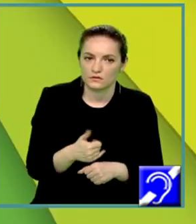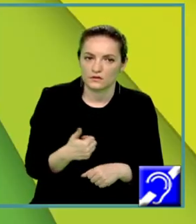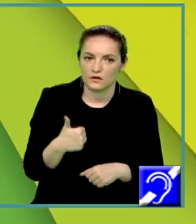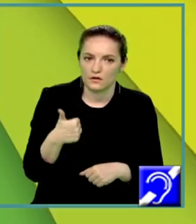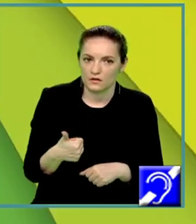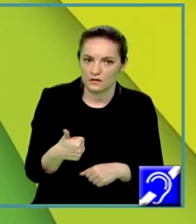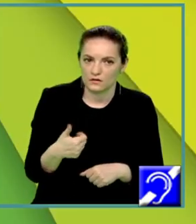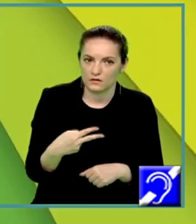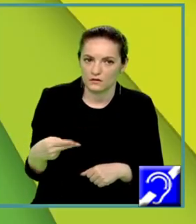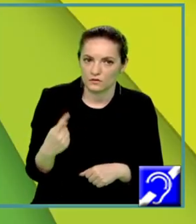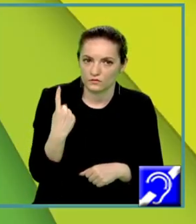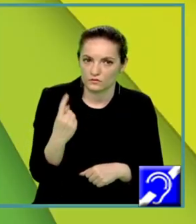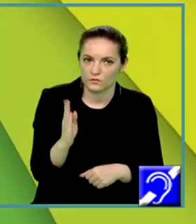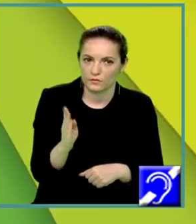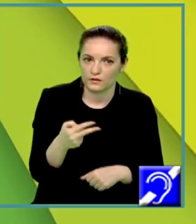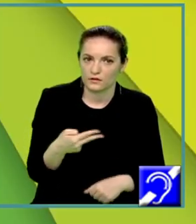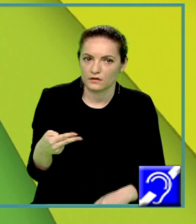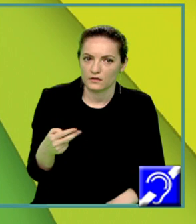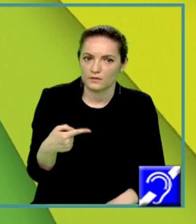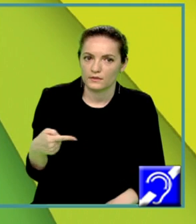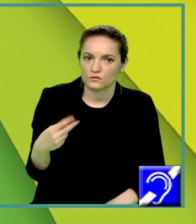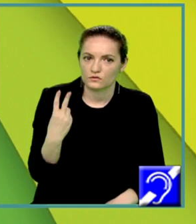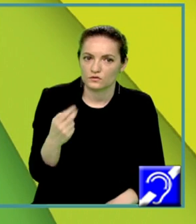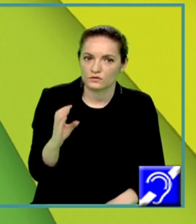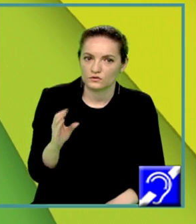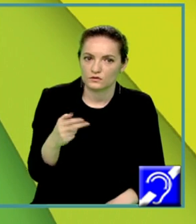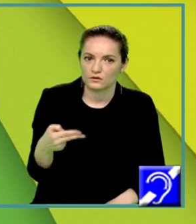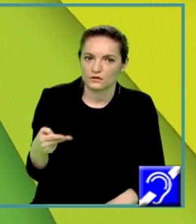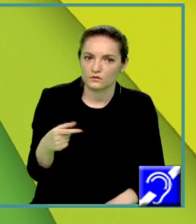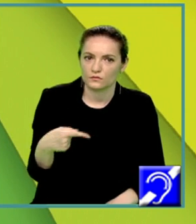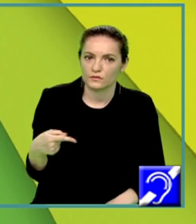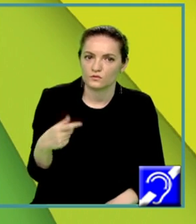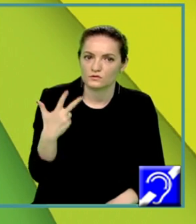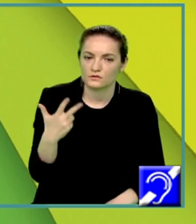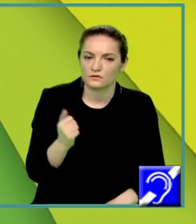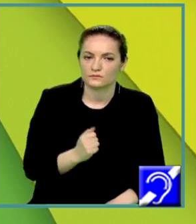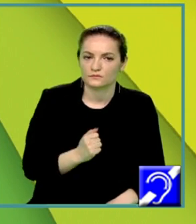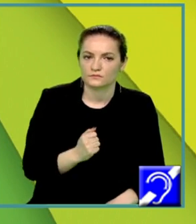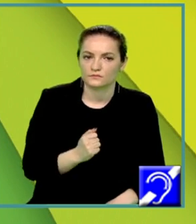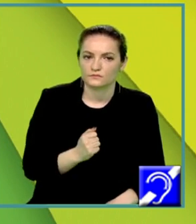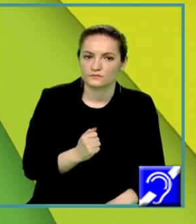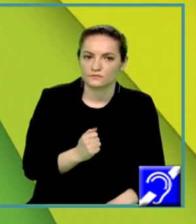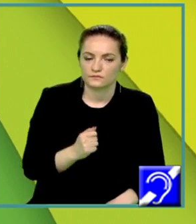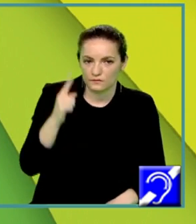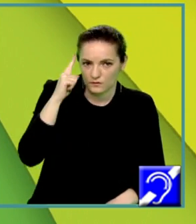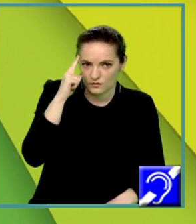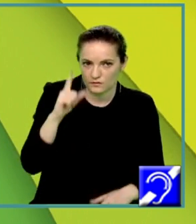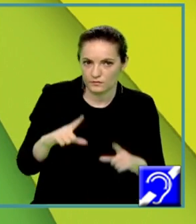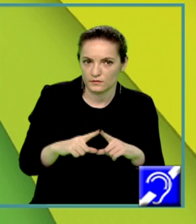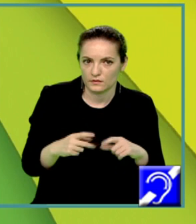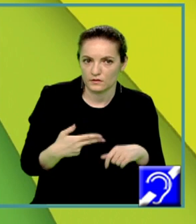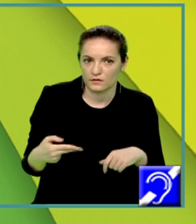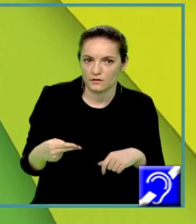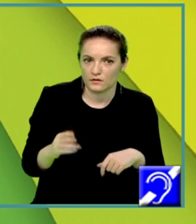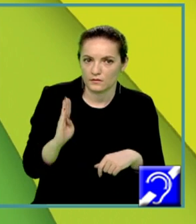este egal cu 1, b este egal cu minus 2 și c este egal cu minus 3. Așa cum știm, delta este